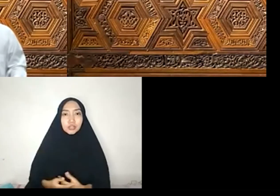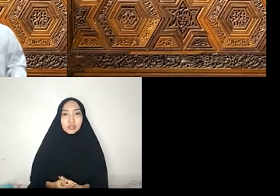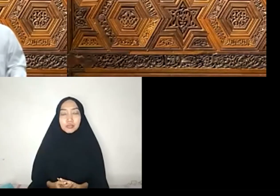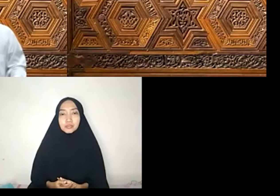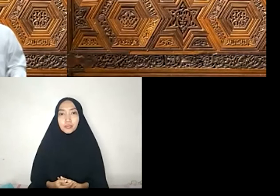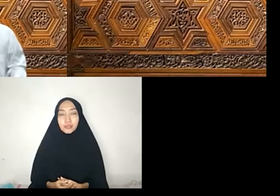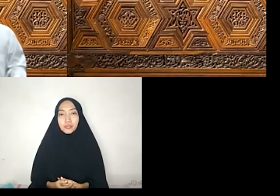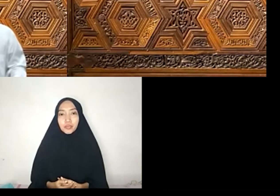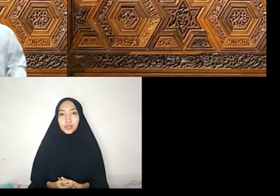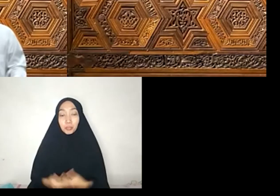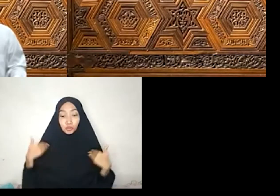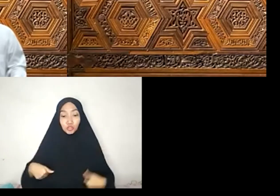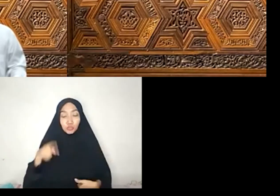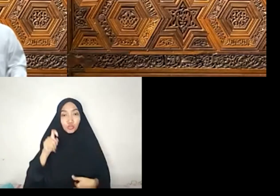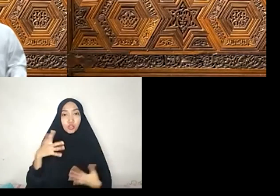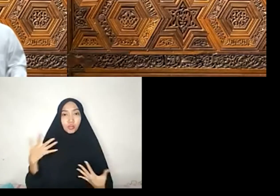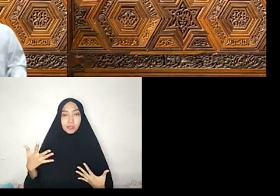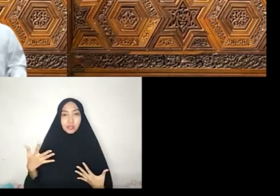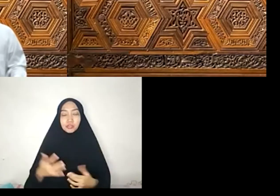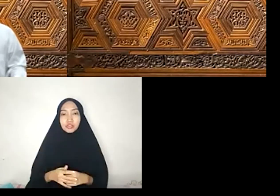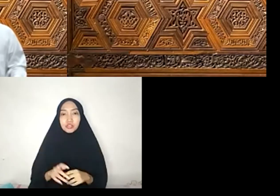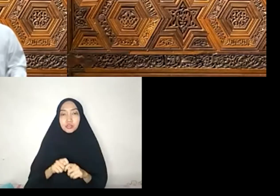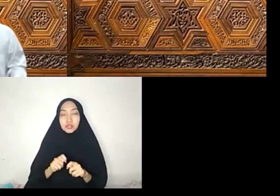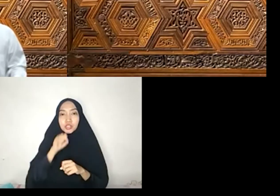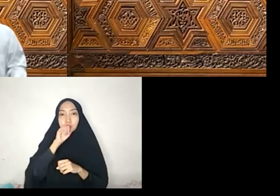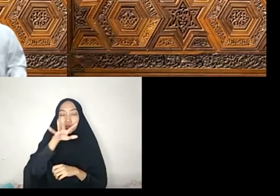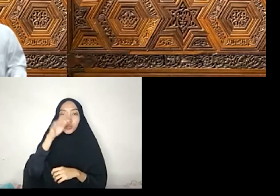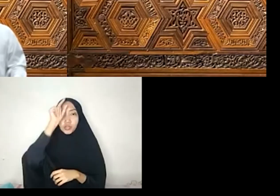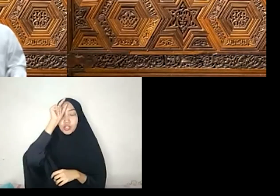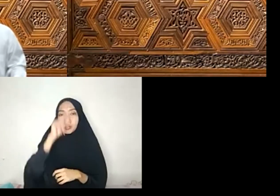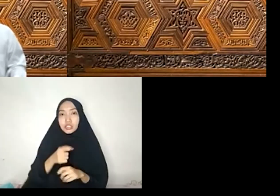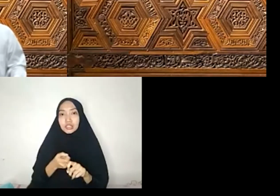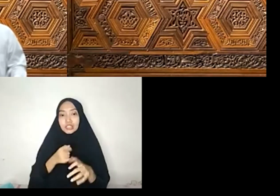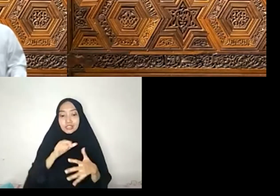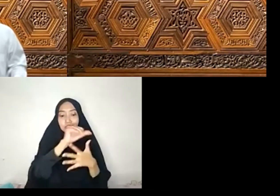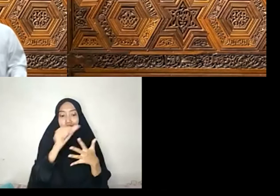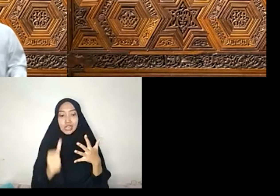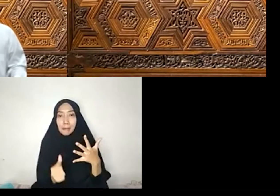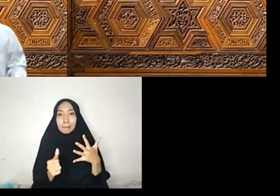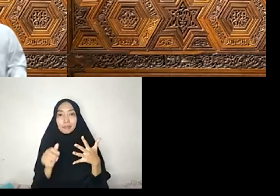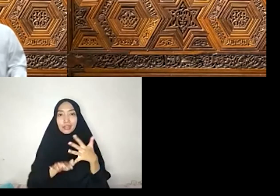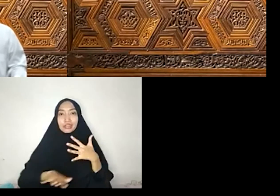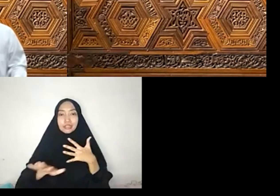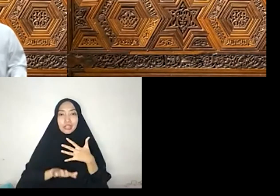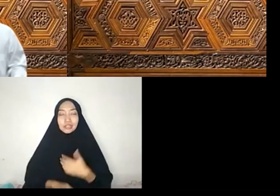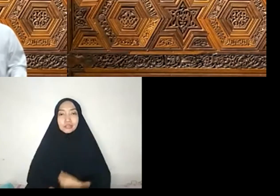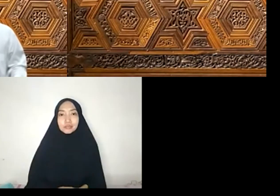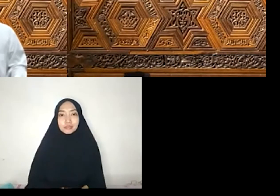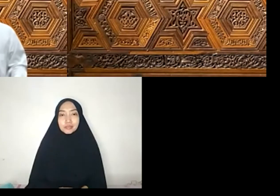sebagaimana dirumuskan oleh para ulama Tidak terlepas dari enam kebutuhan dasar Yaitu